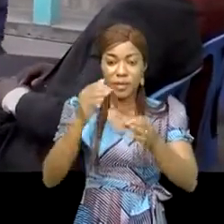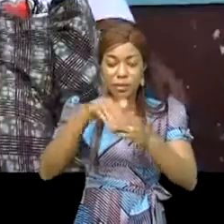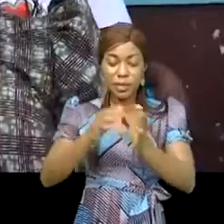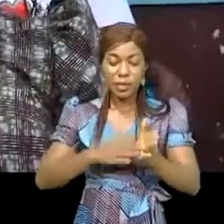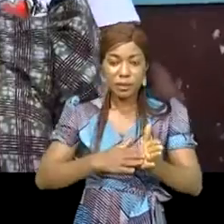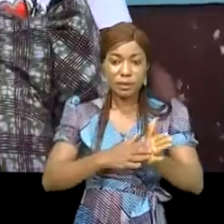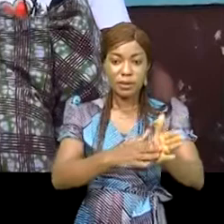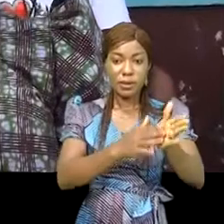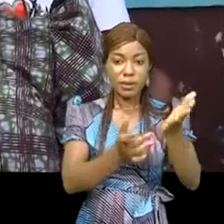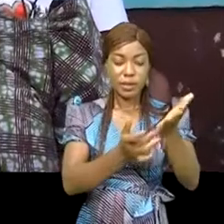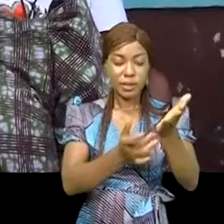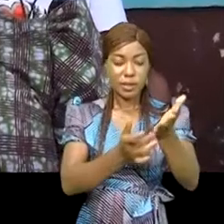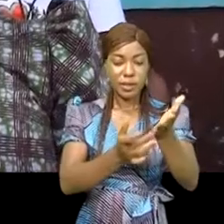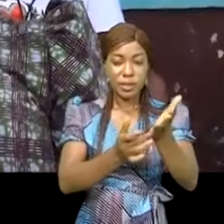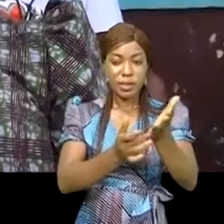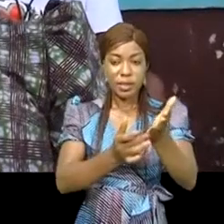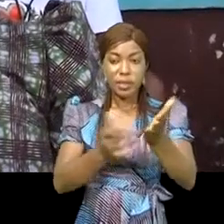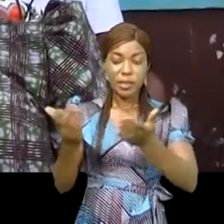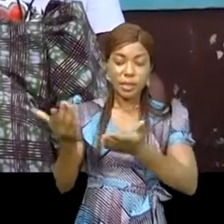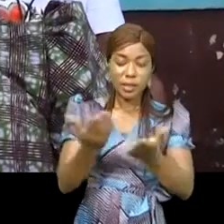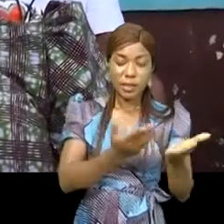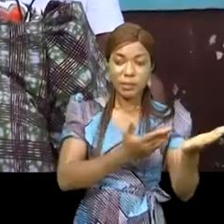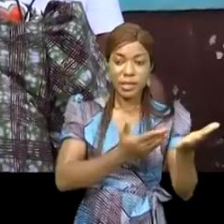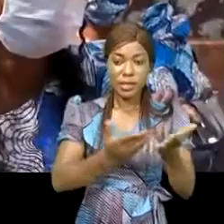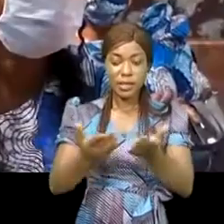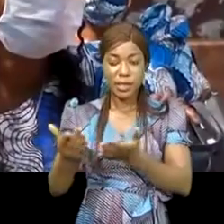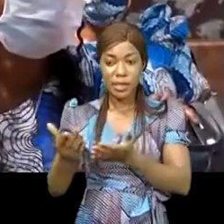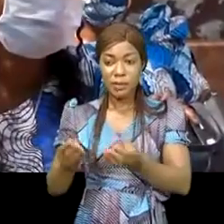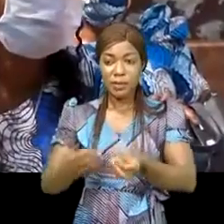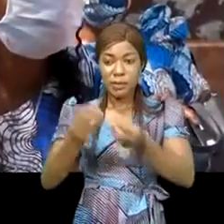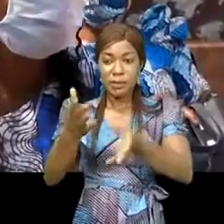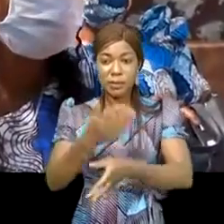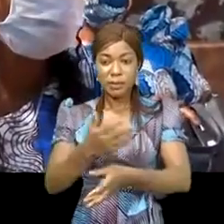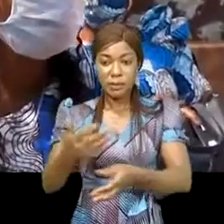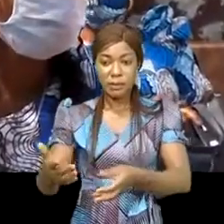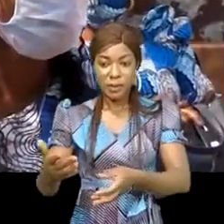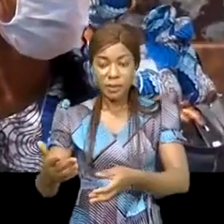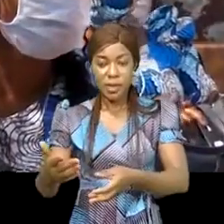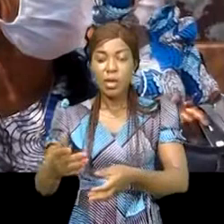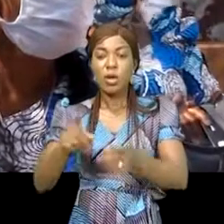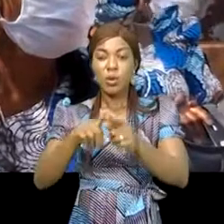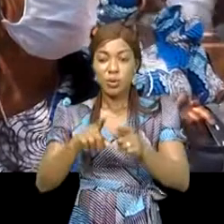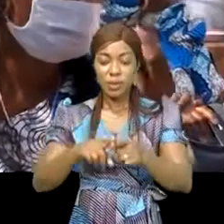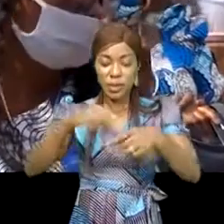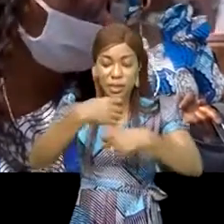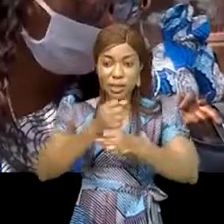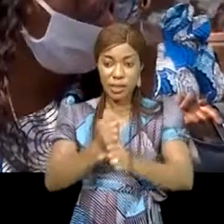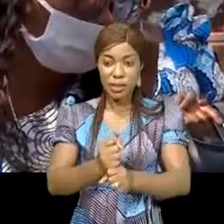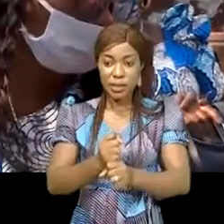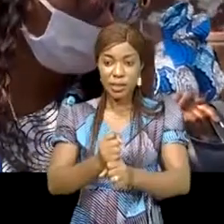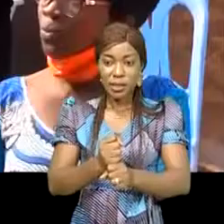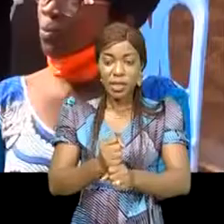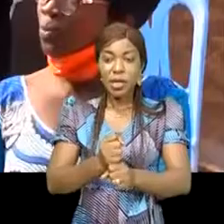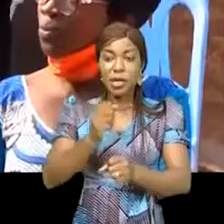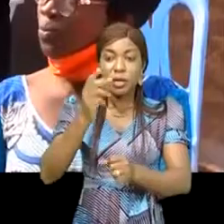aux techniques d'entrepreneuriat en dotation des équipements à 4 équipateurs et à la création des 12 micro